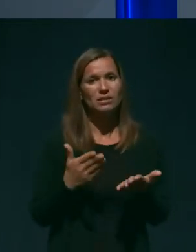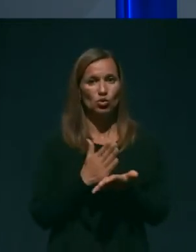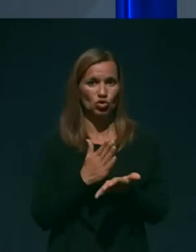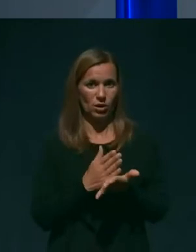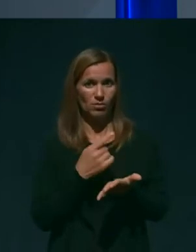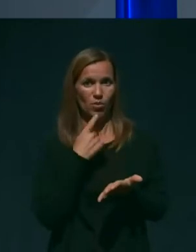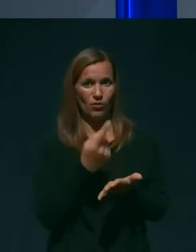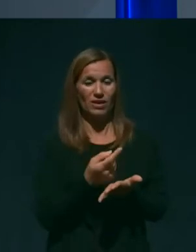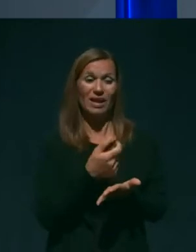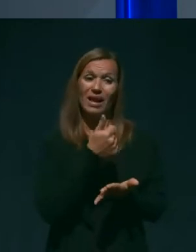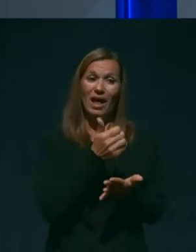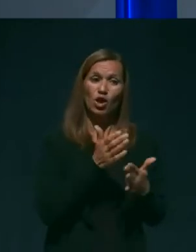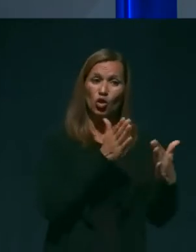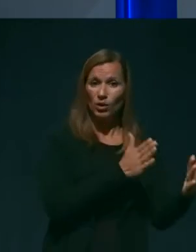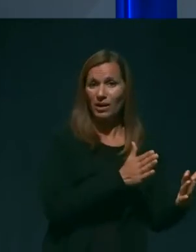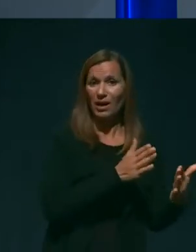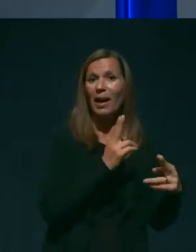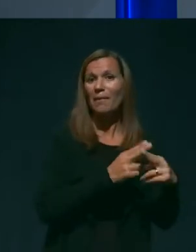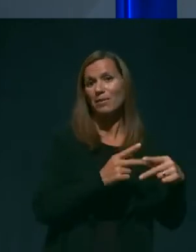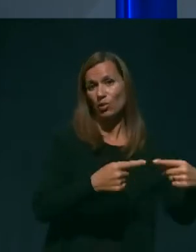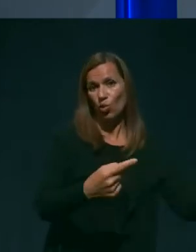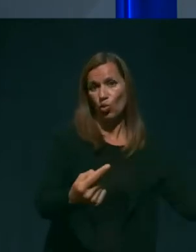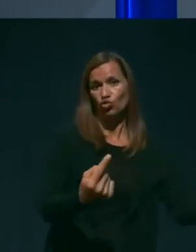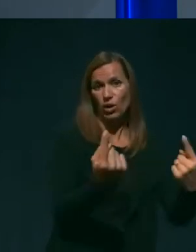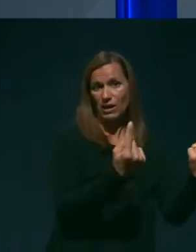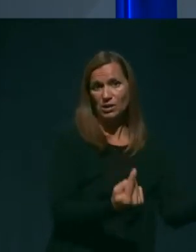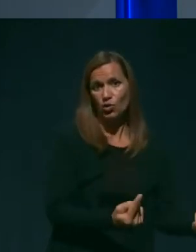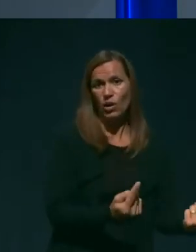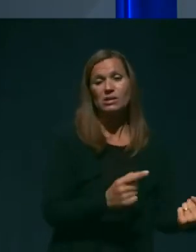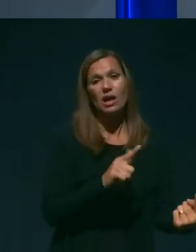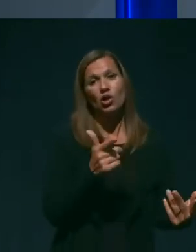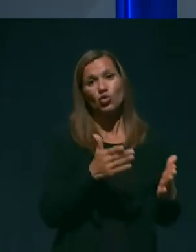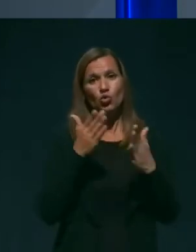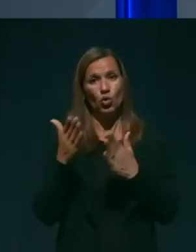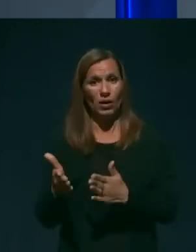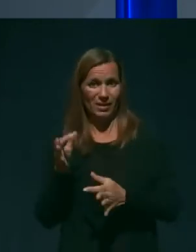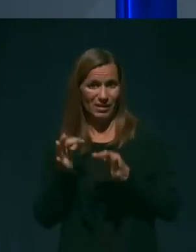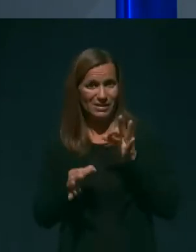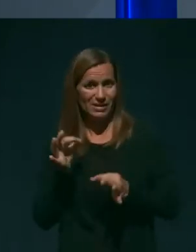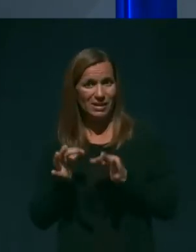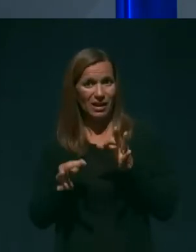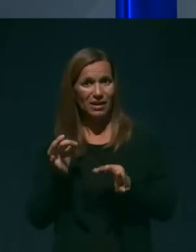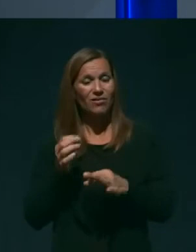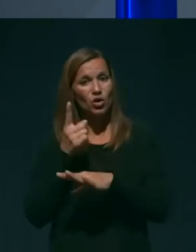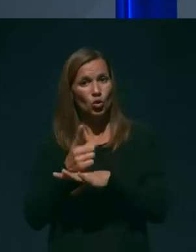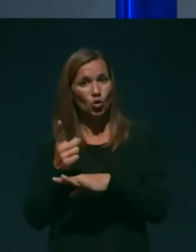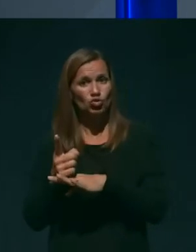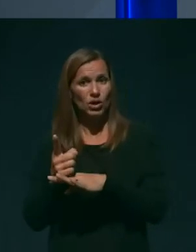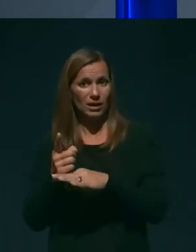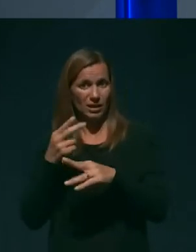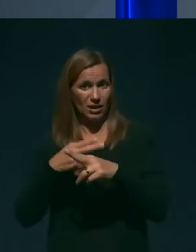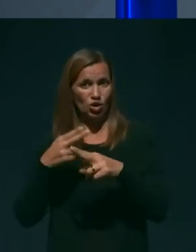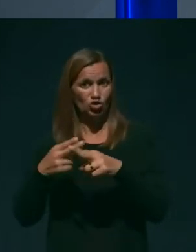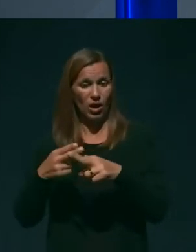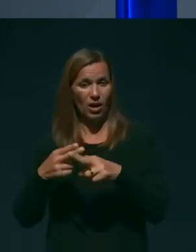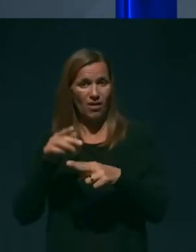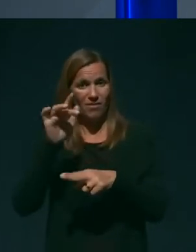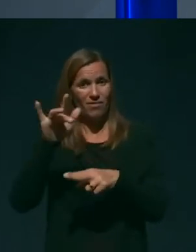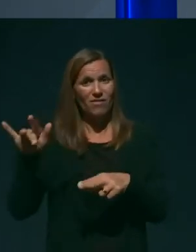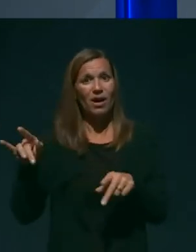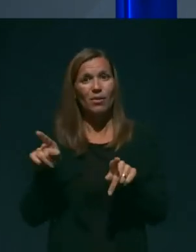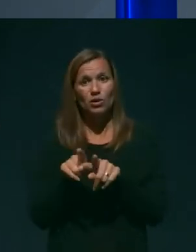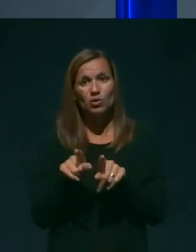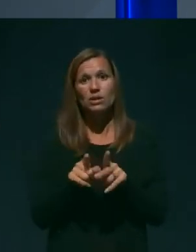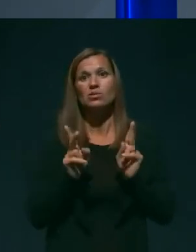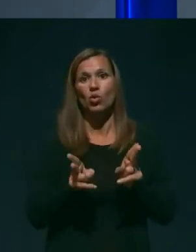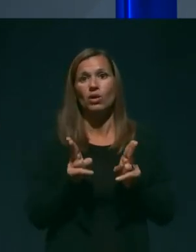pravi, eno je epidemiološka situacija, drugo je testiranja v določeni državi in svedezmogljivosti zdravstvenega